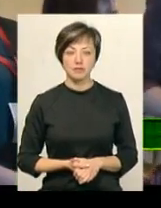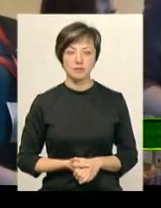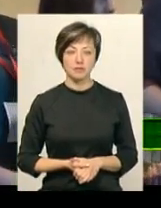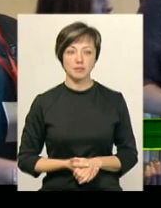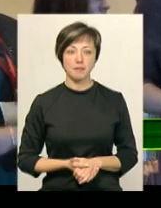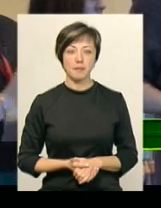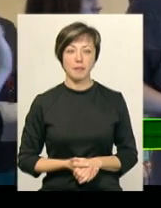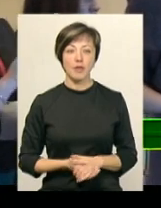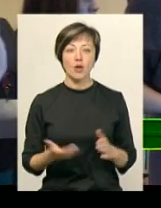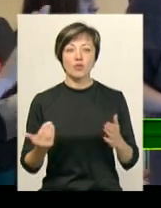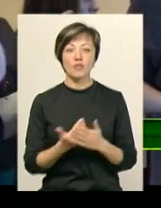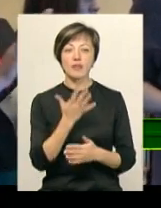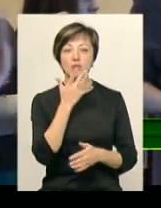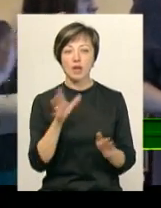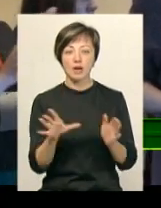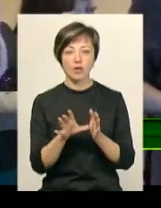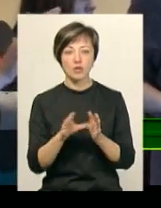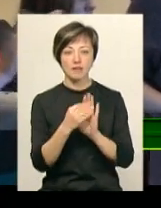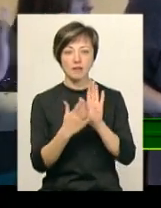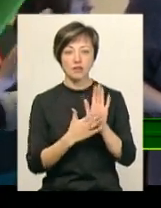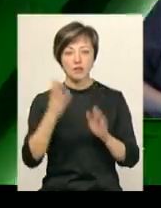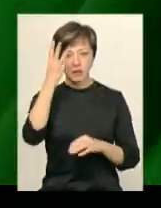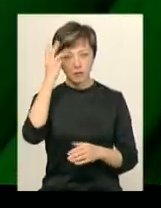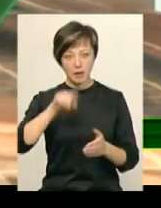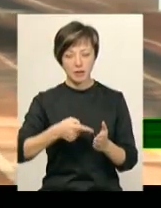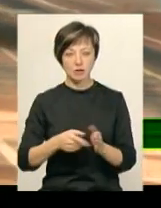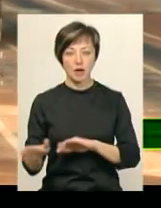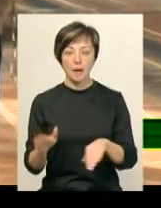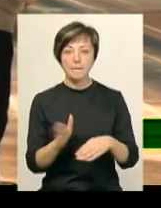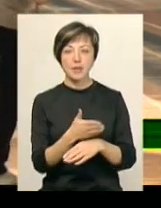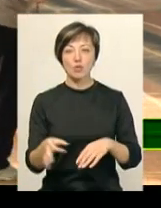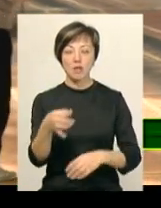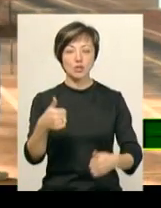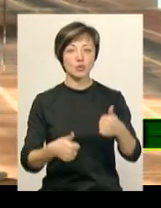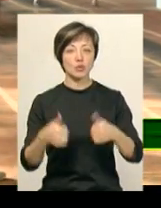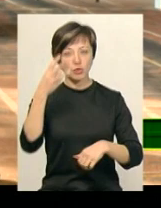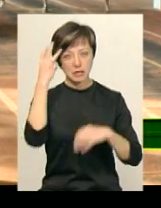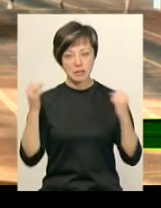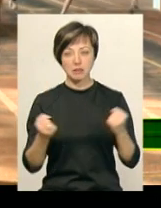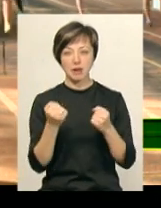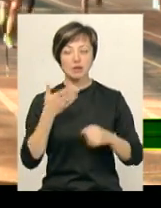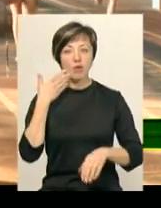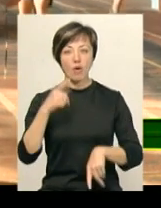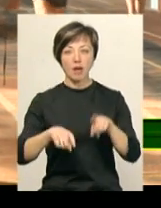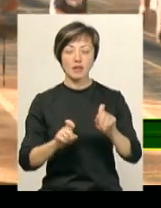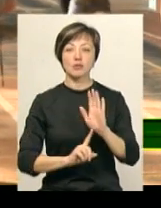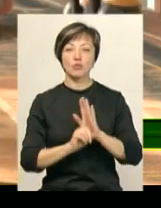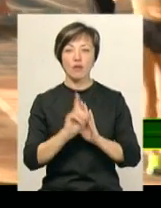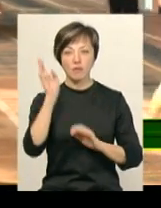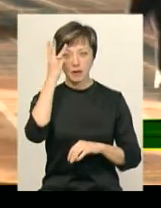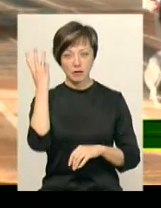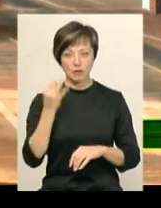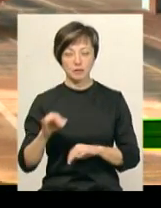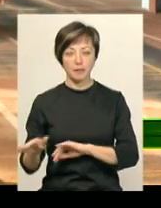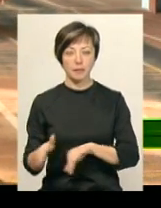Новий національний рекорд України зафіксовано у Хмельницькому. Міжобласний турнір «Подільська зима» з легкої атлетики стартував в обласному